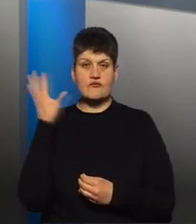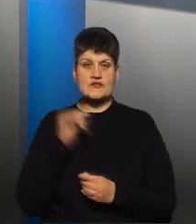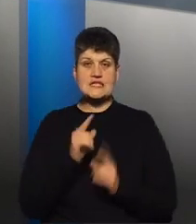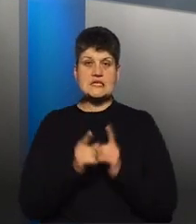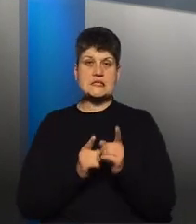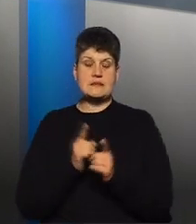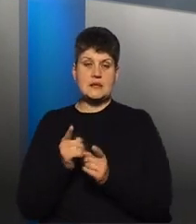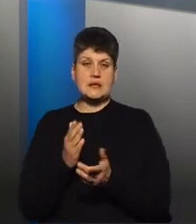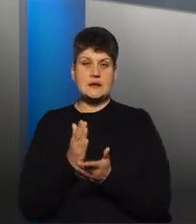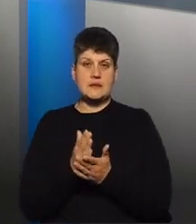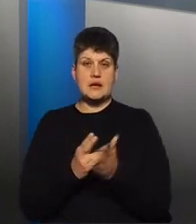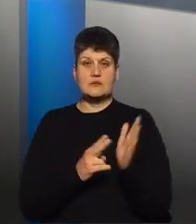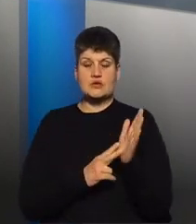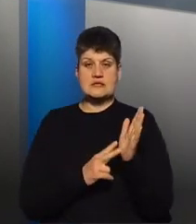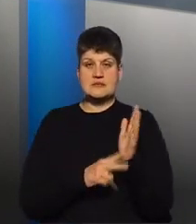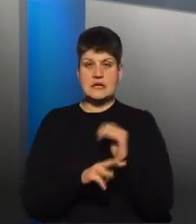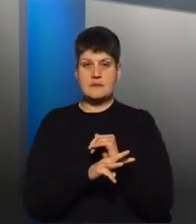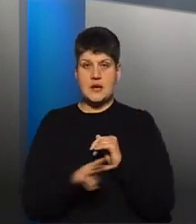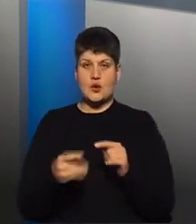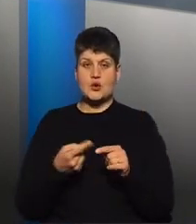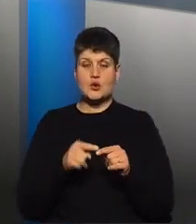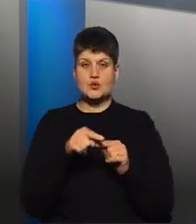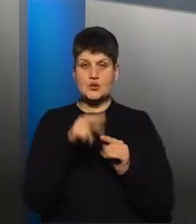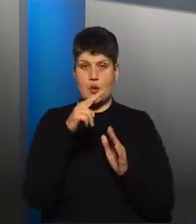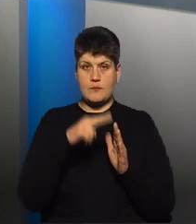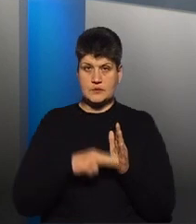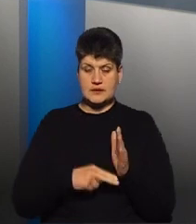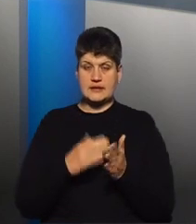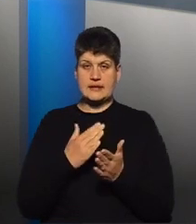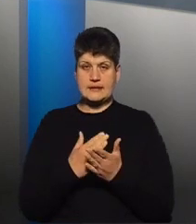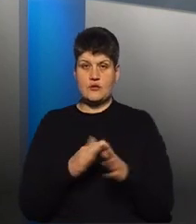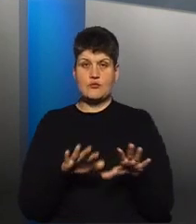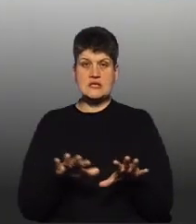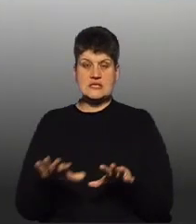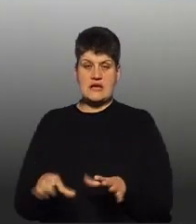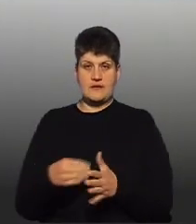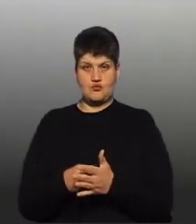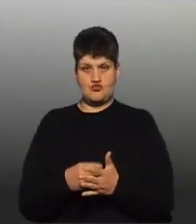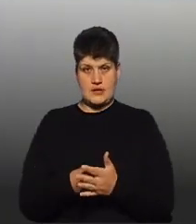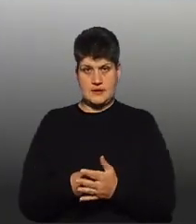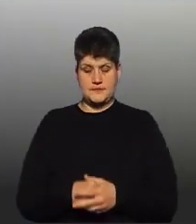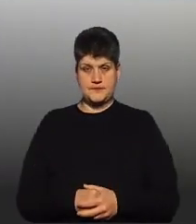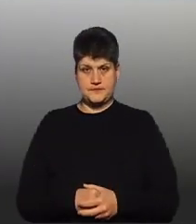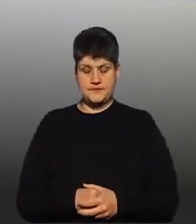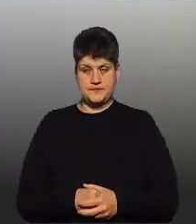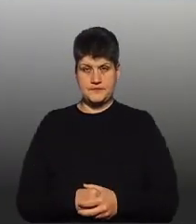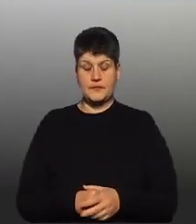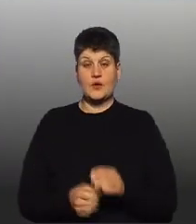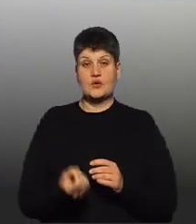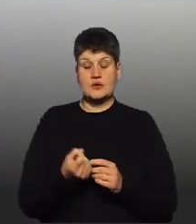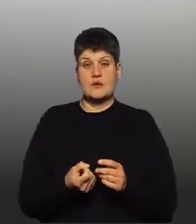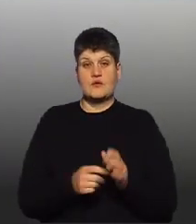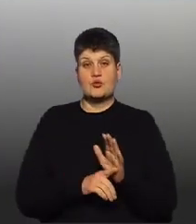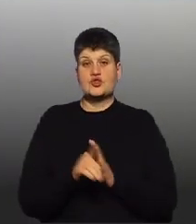70 мільйонів цього податку, який надходить до місцевих бюджетів. А от, власне, ви вже почали про це говорити, як